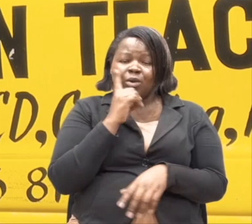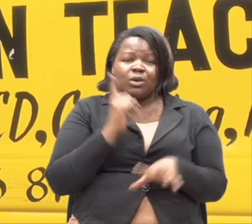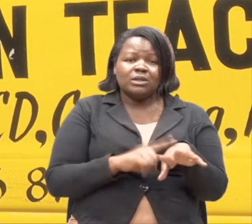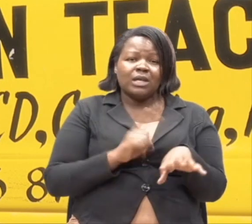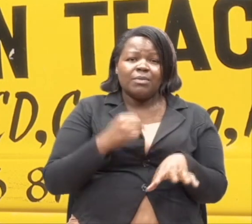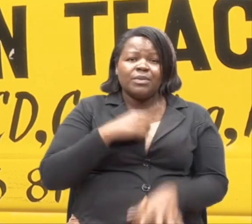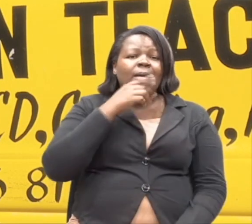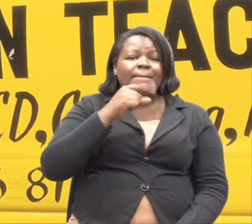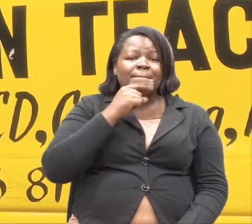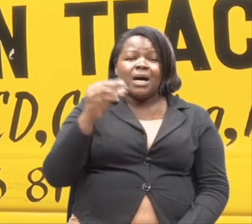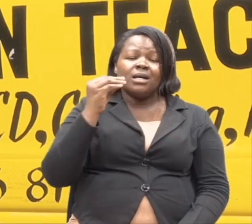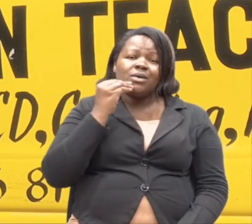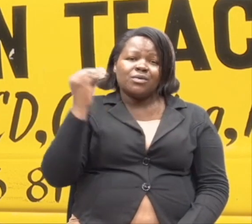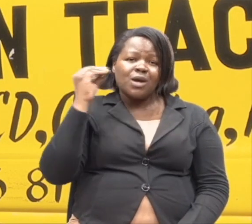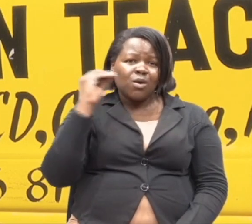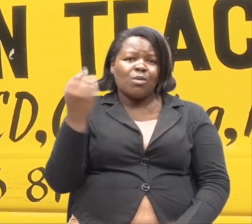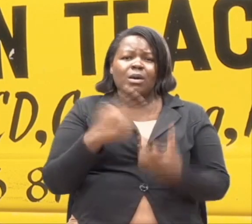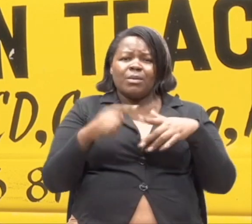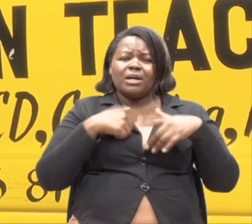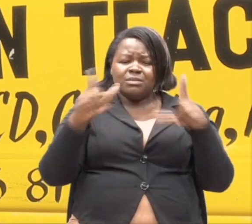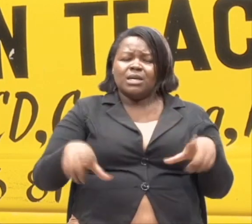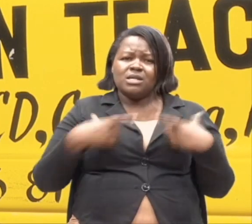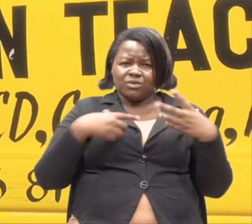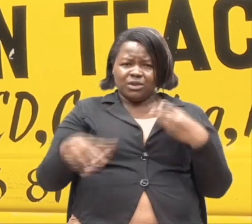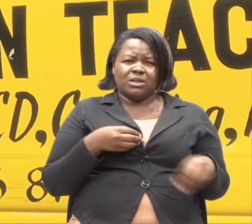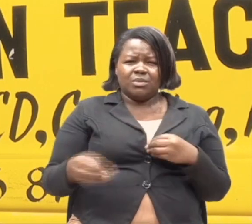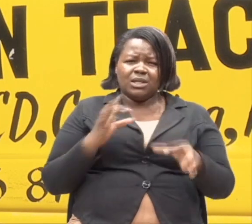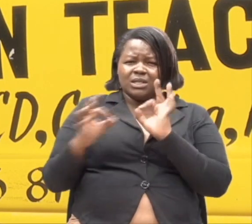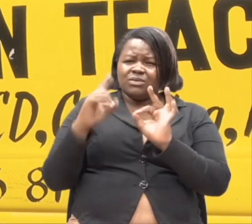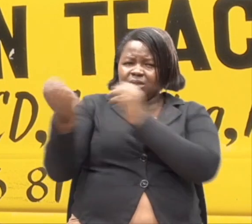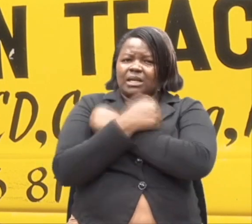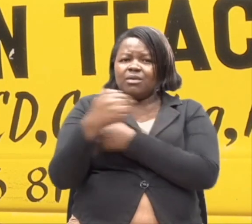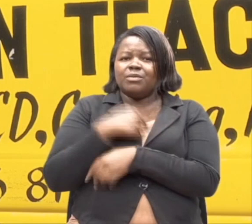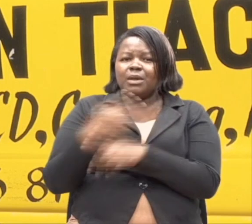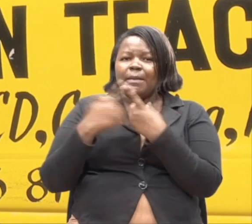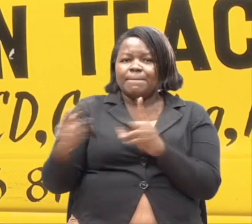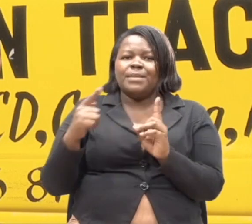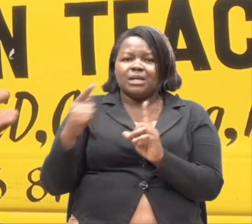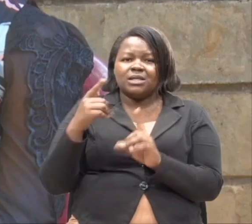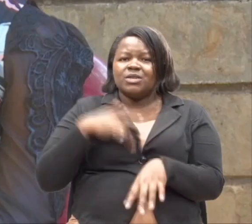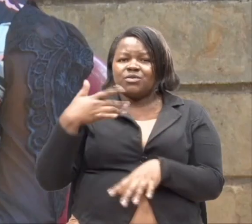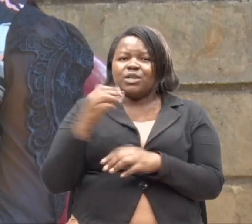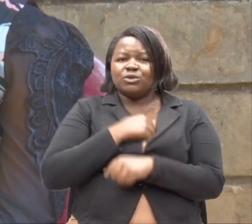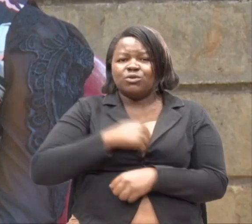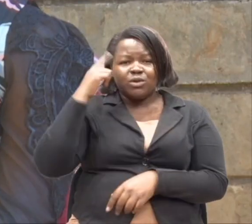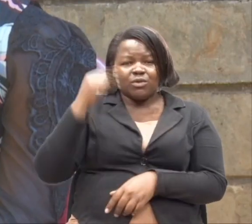nyumba. Na ninaishi na ulemavu. Na labda huyu mtu waku nipenda. Ali nihurumia. Nitaendelea kuwa buwana yake?